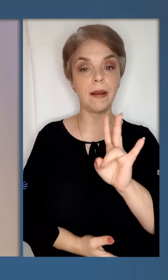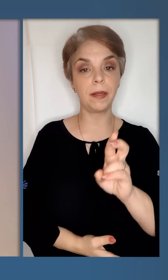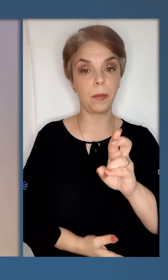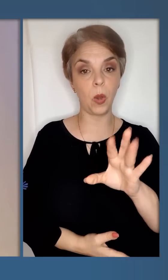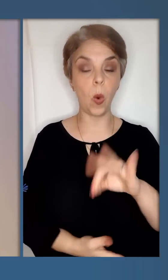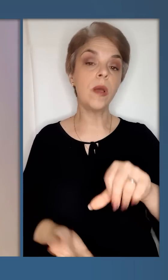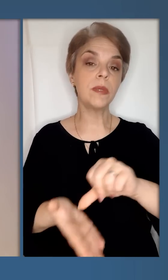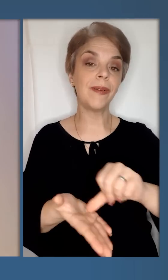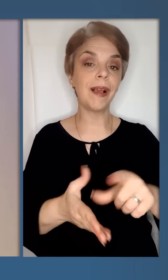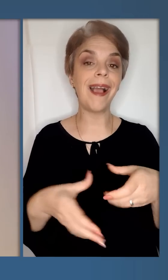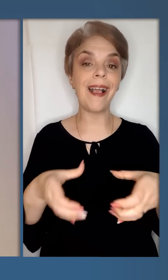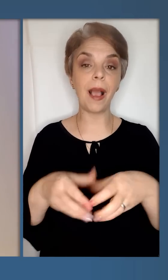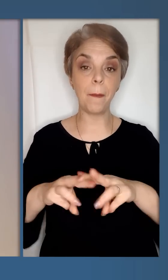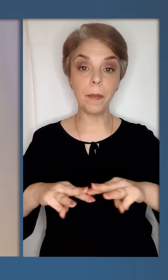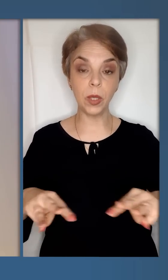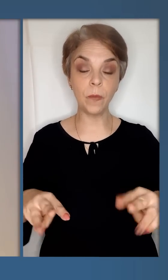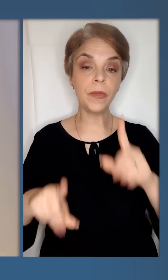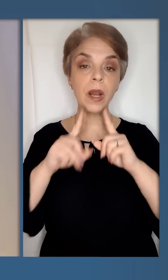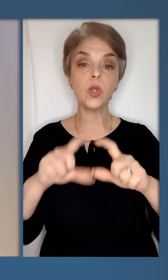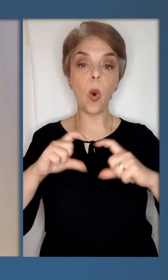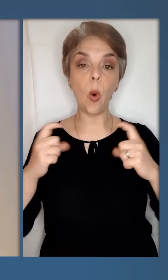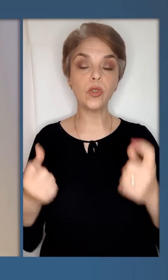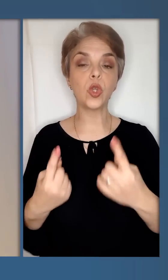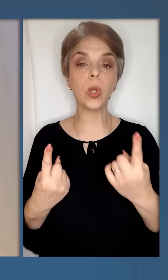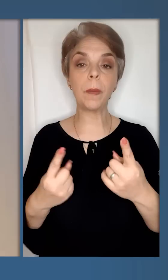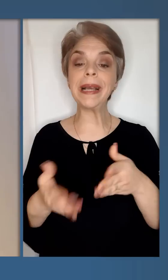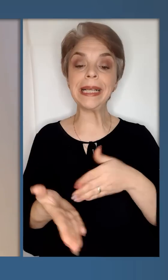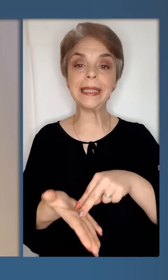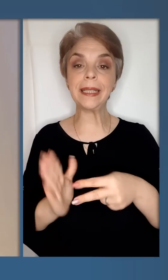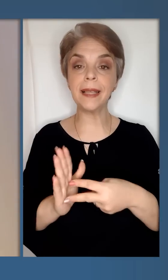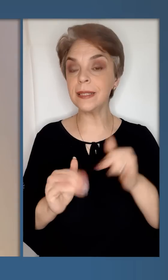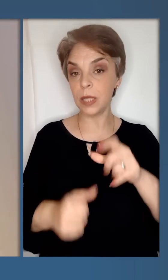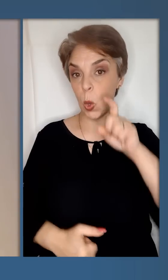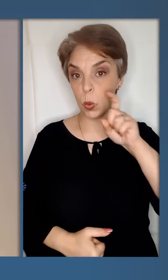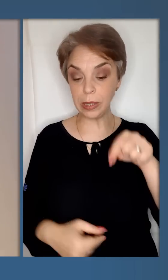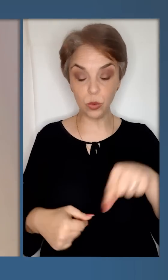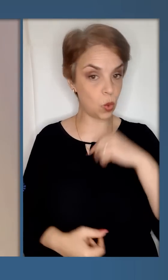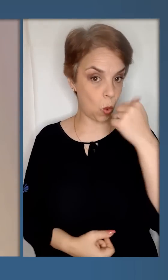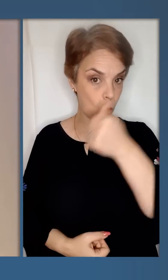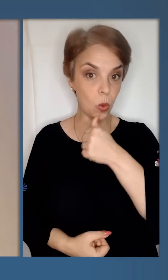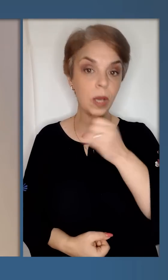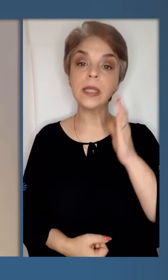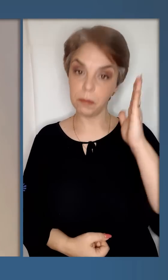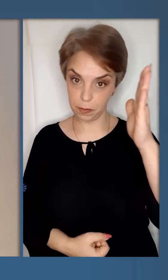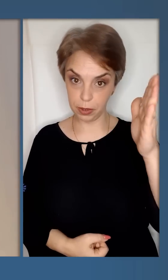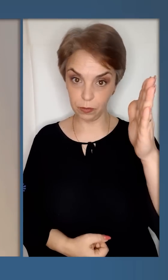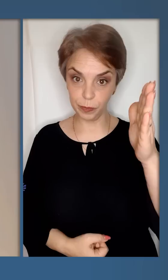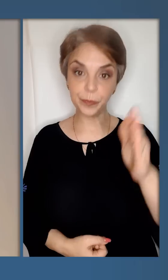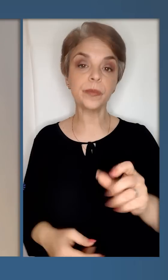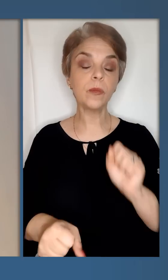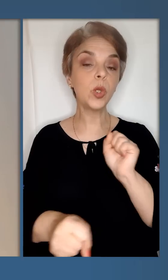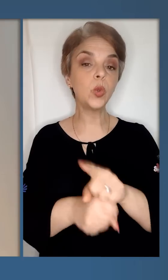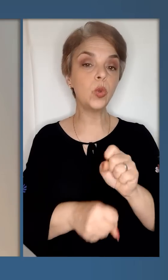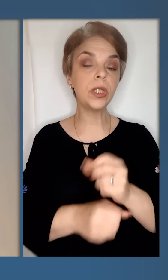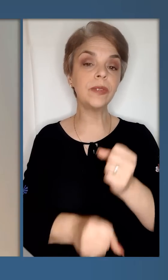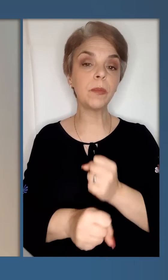нараду з членами РНБУ та представниками Кабміну, Ради, Офісу щодо глобальних тенденцій для України цього року і на